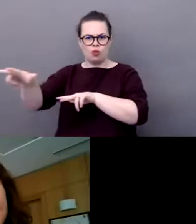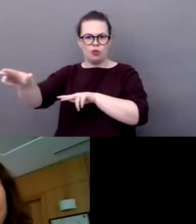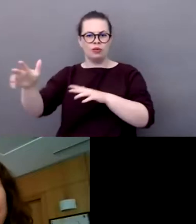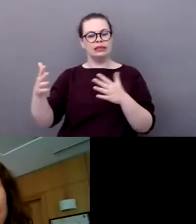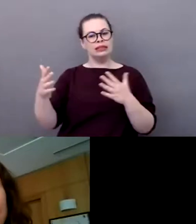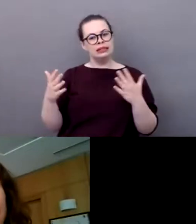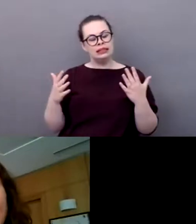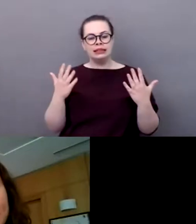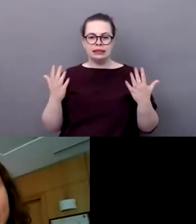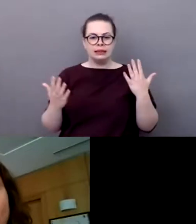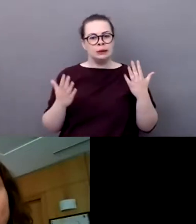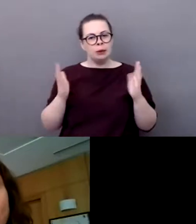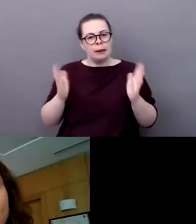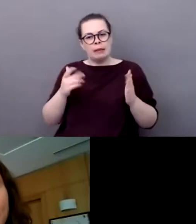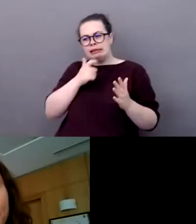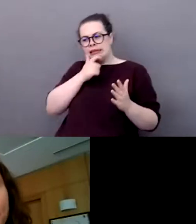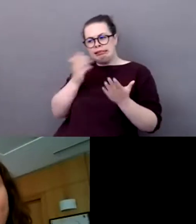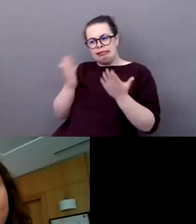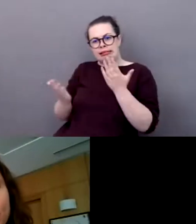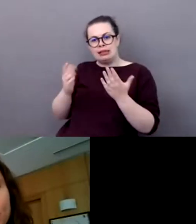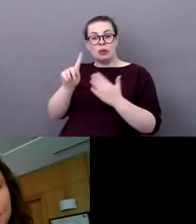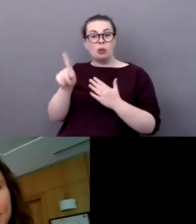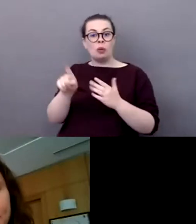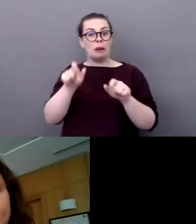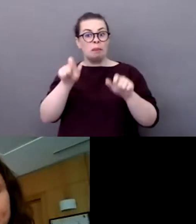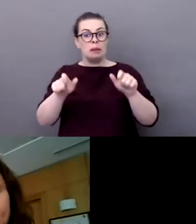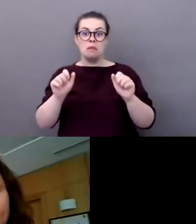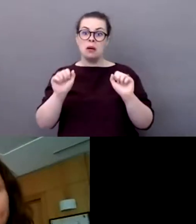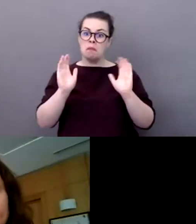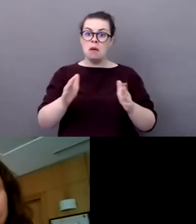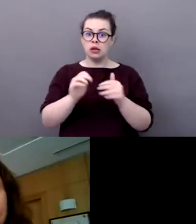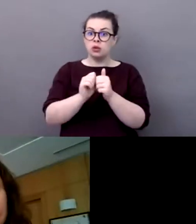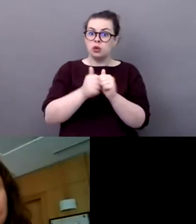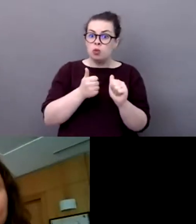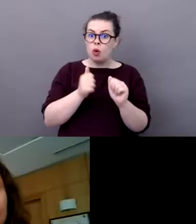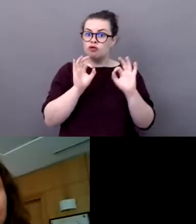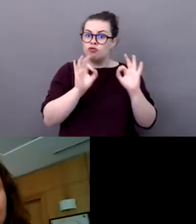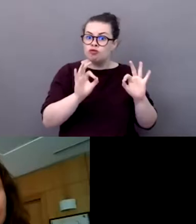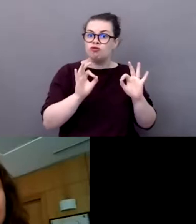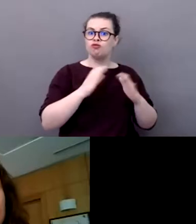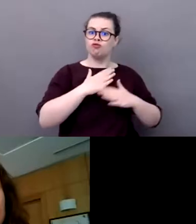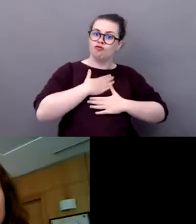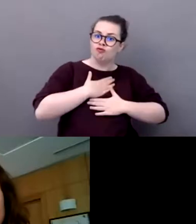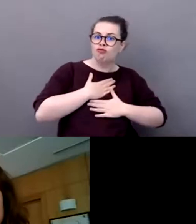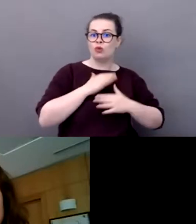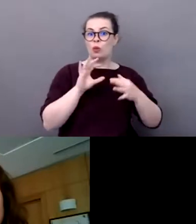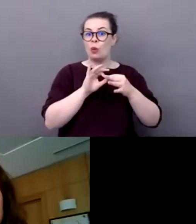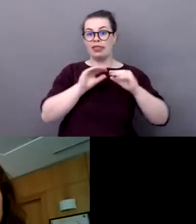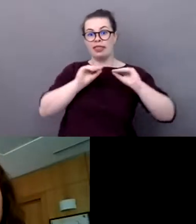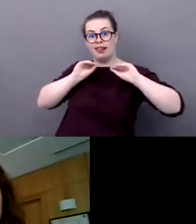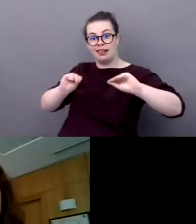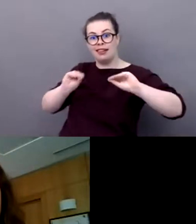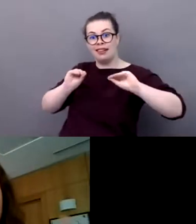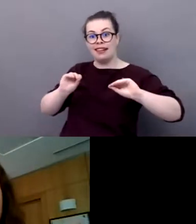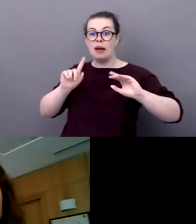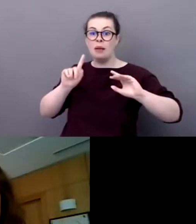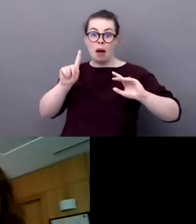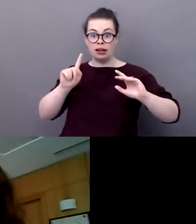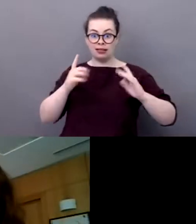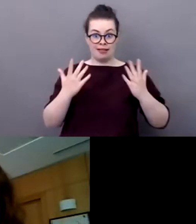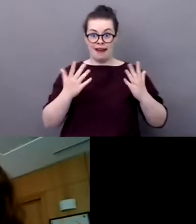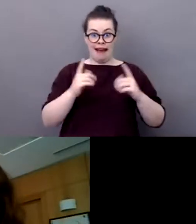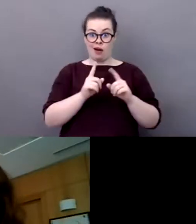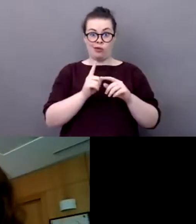Mais la pratique change et il va falloir qu'on s'adapte à cette pratique et aux attentes des gens. D'où l